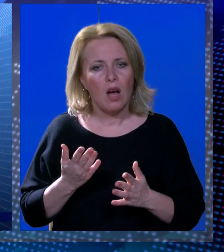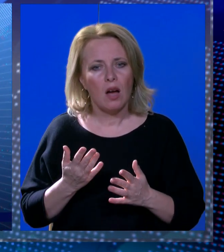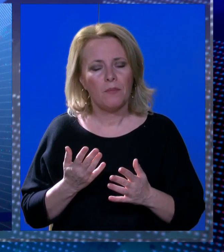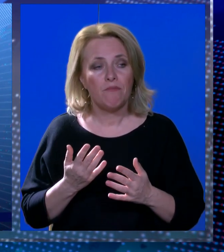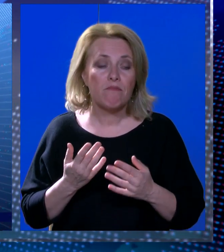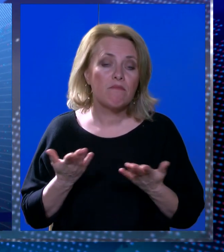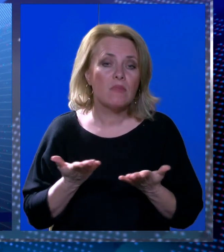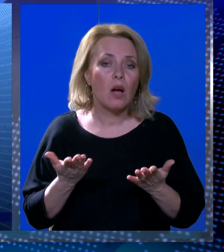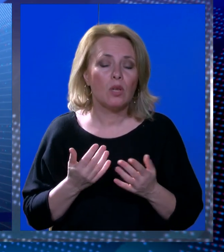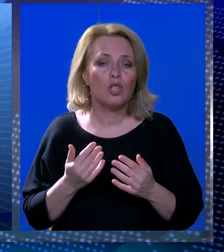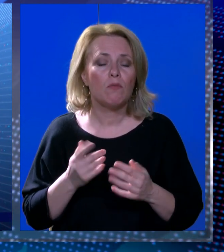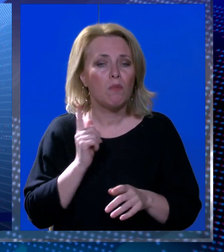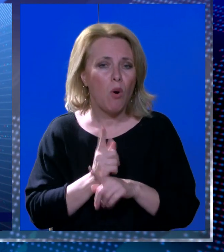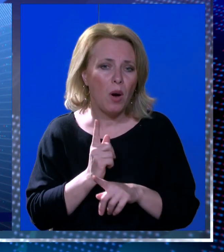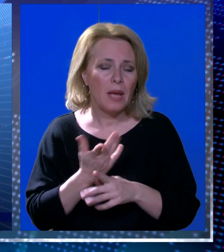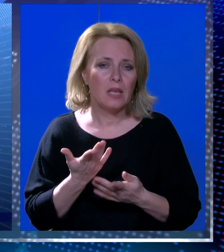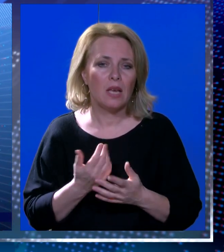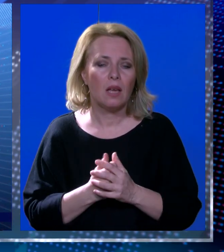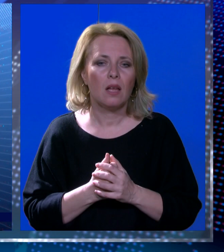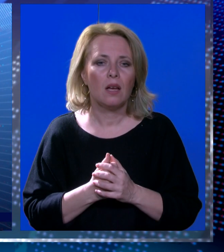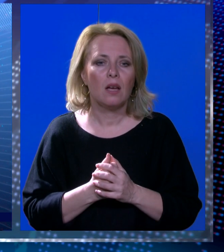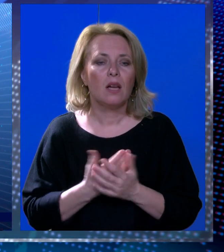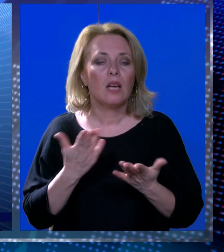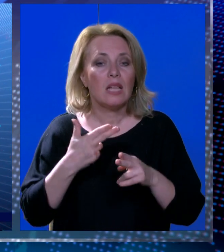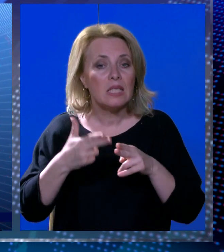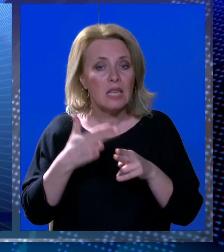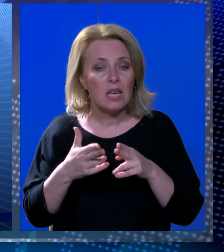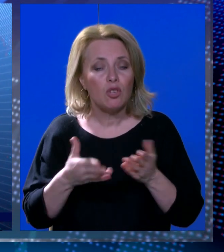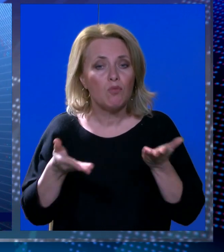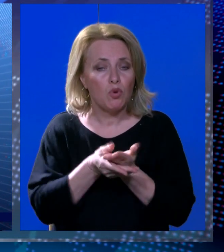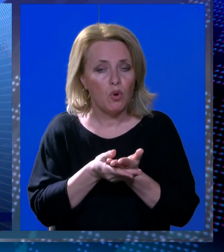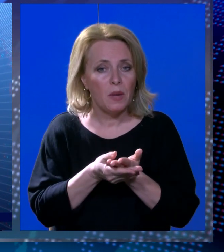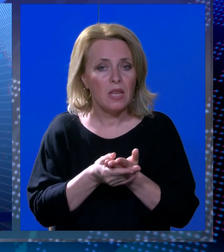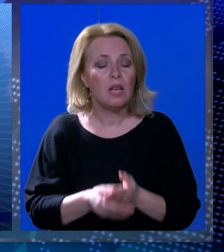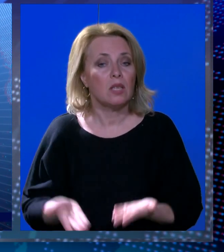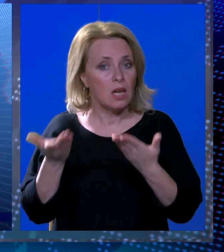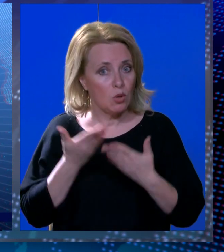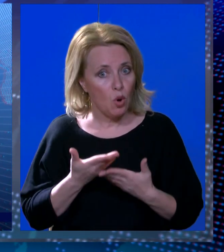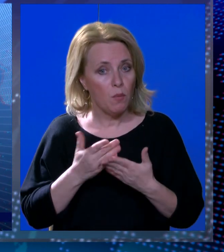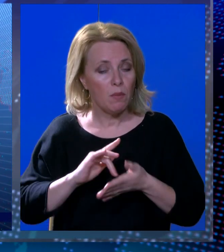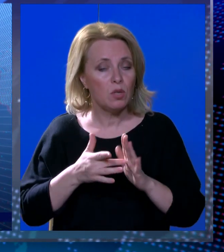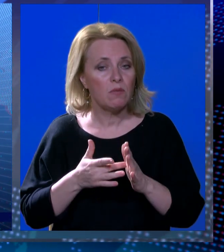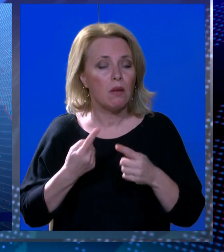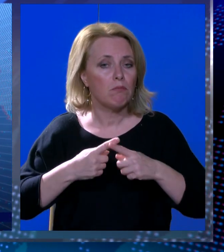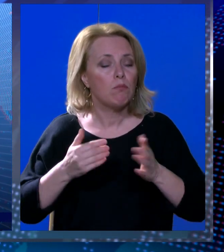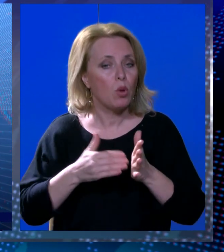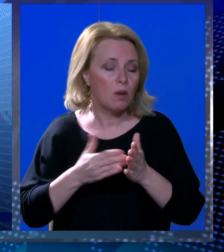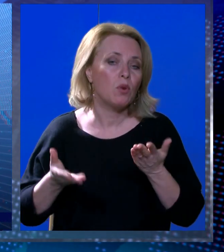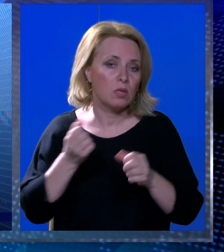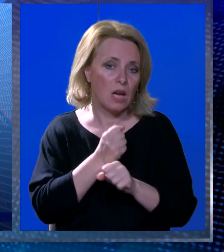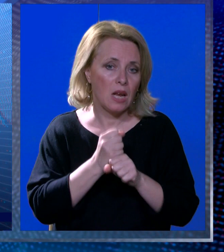tako da ćemo biti prisiljeni kad se riješiva projektna dokumentacija i kad se dobiju svi akci za građenju,